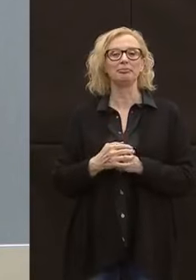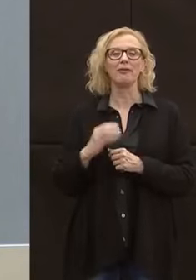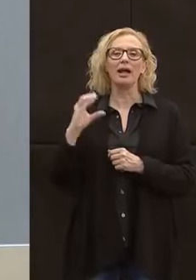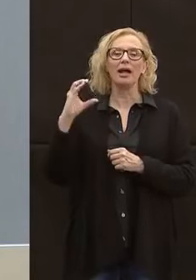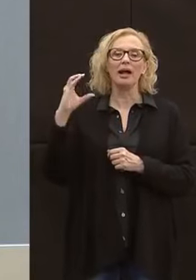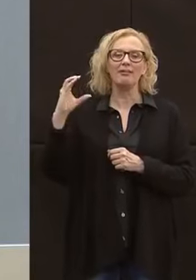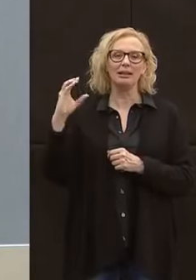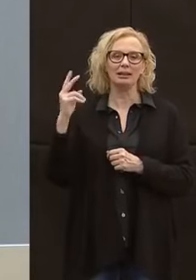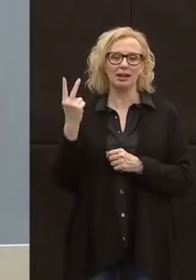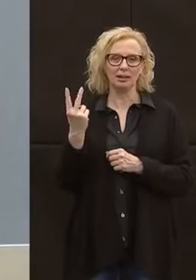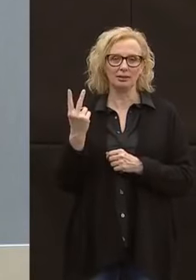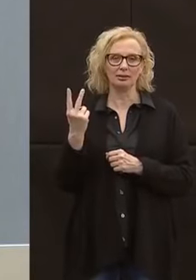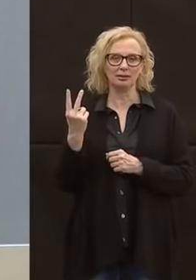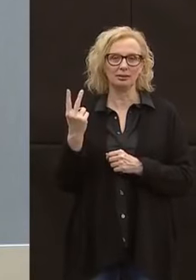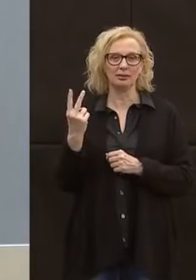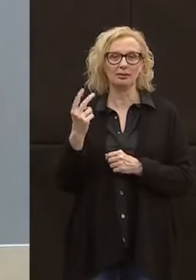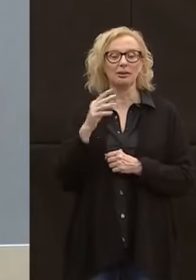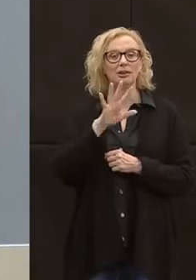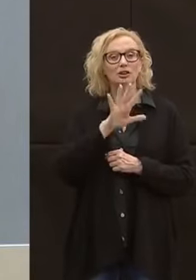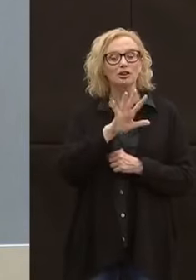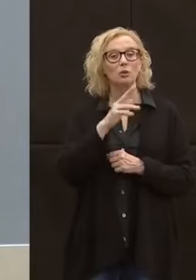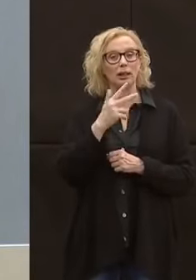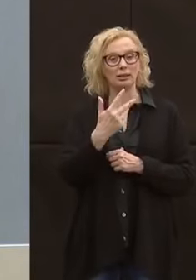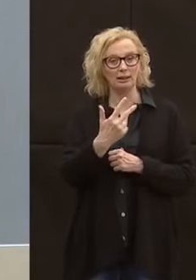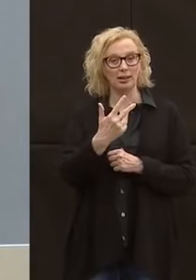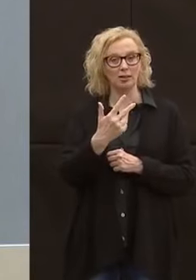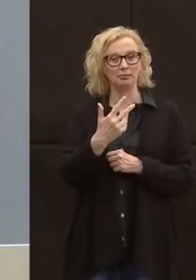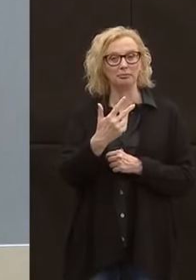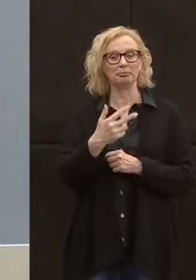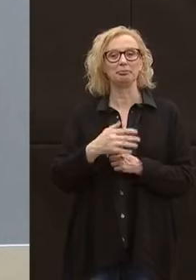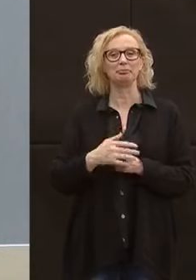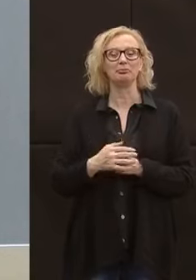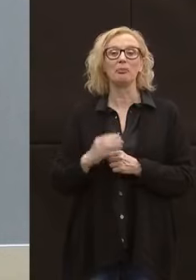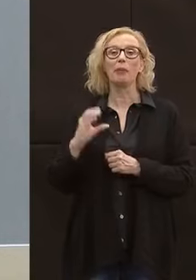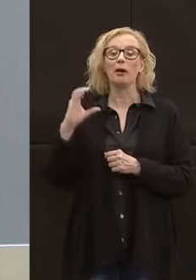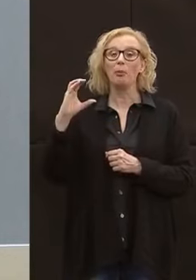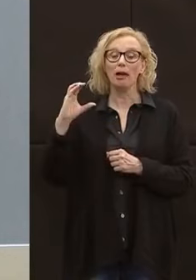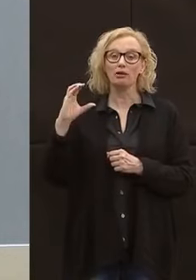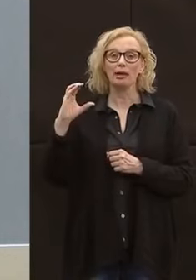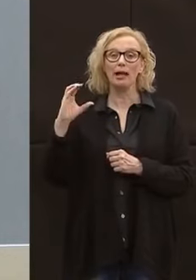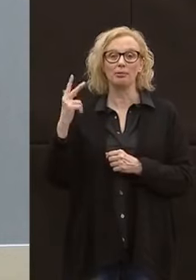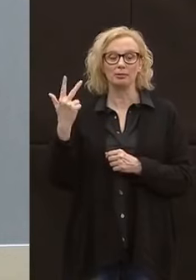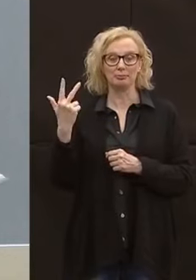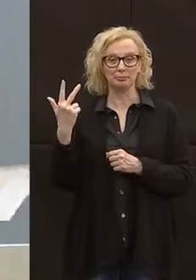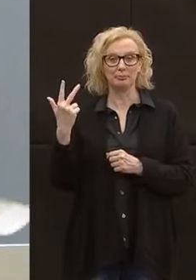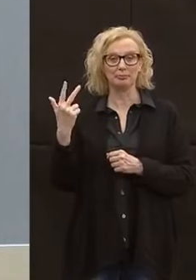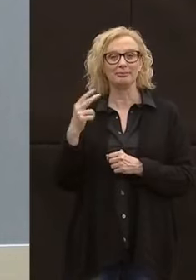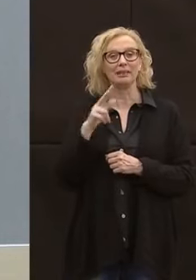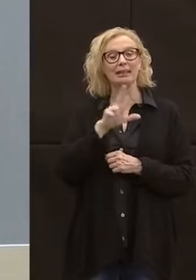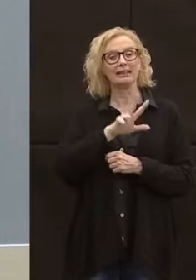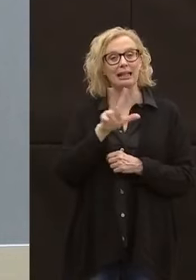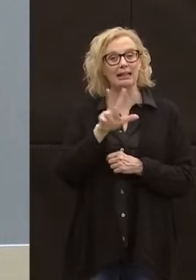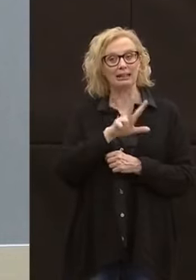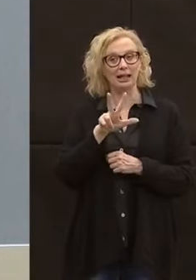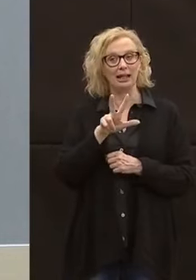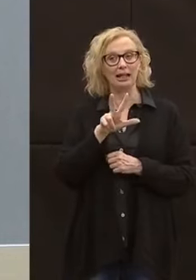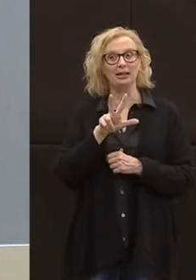a Cavedine due casi in più per un totale di 53 a Comano Terme tre casi in più per un totale di 33